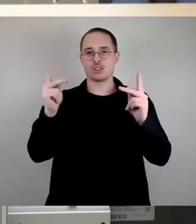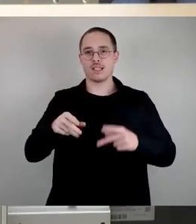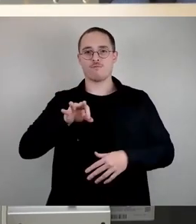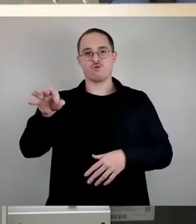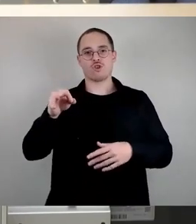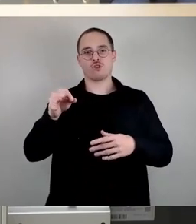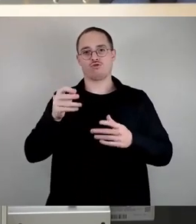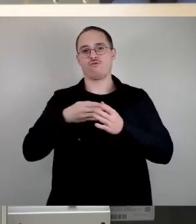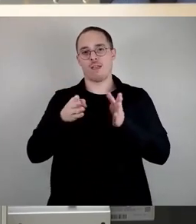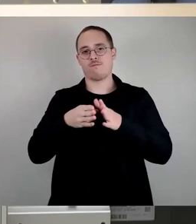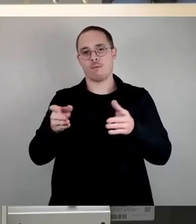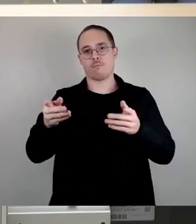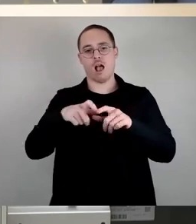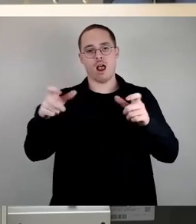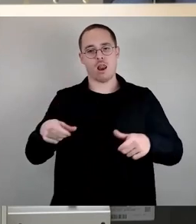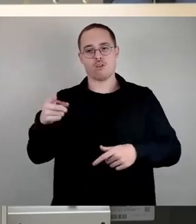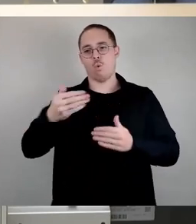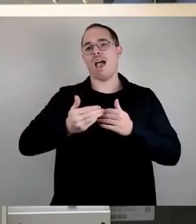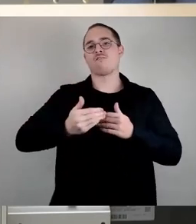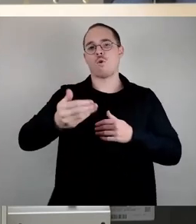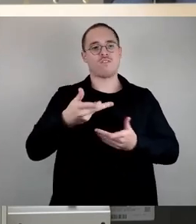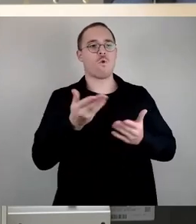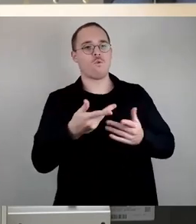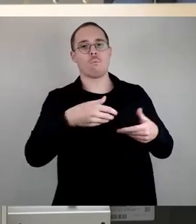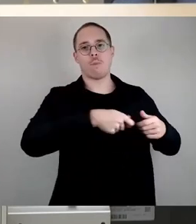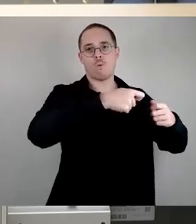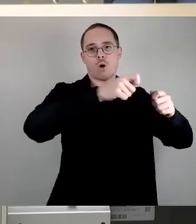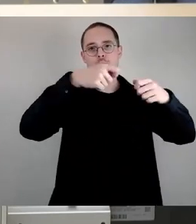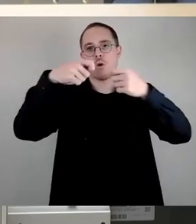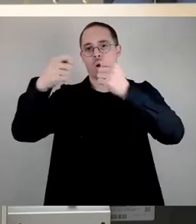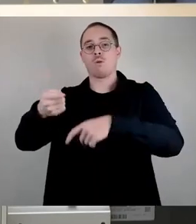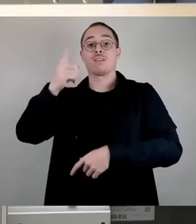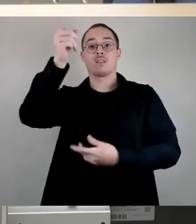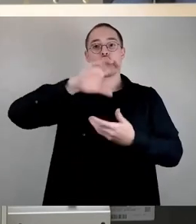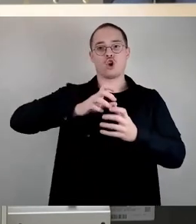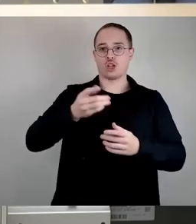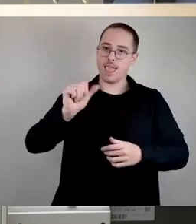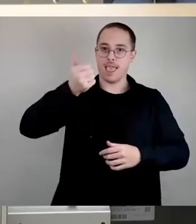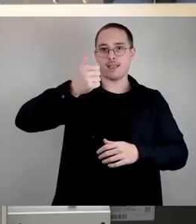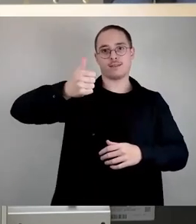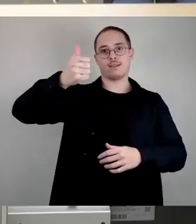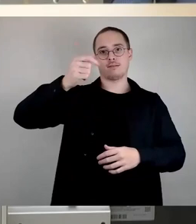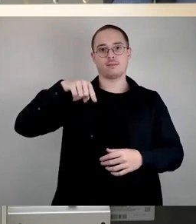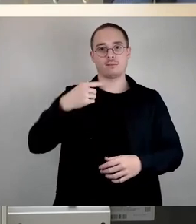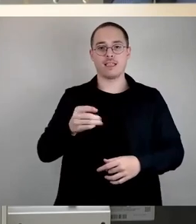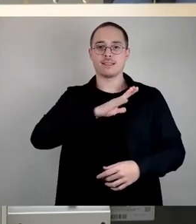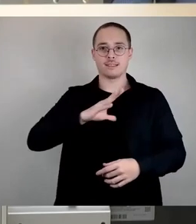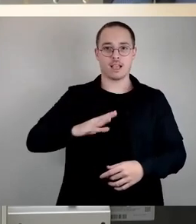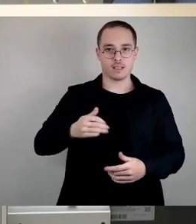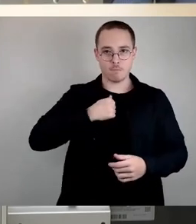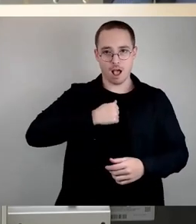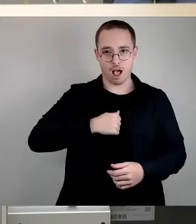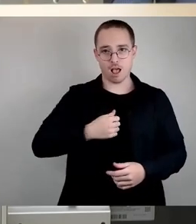festgeschrieben worden ist, heißt also, dass die Schwimmhalle in Klotsche oberste Priorität hat. Dann kommt das Sachsenbad, der Ersatzbauer für das Sachsenbad,